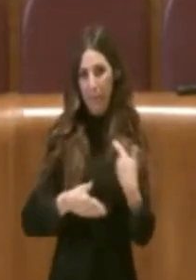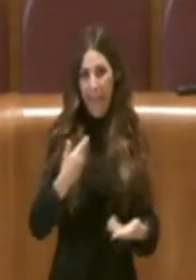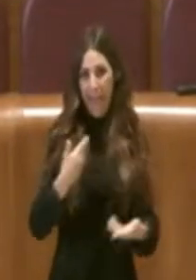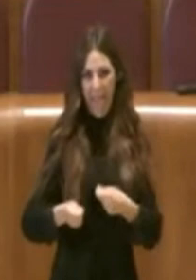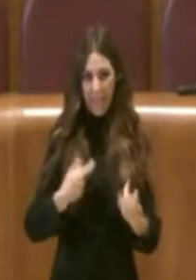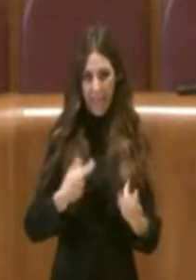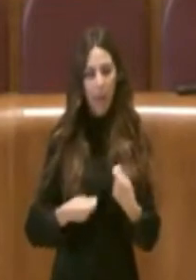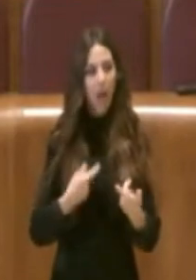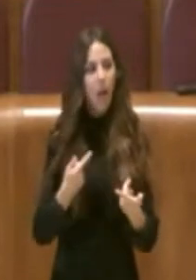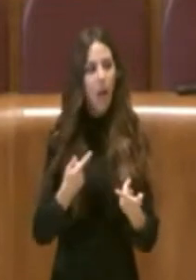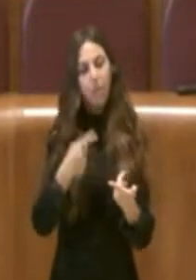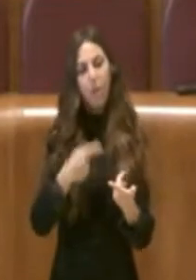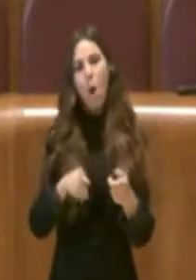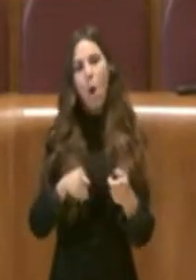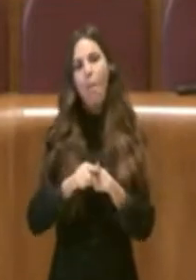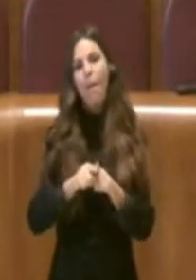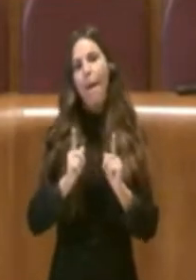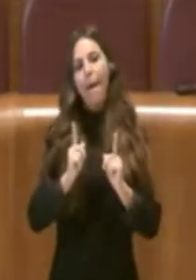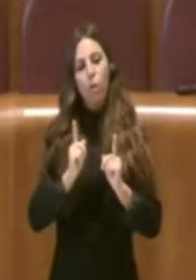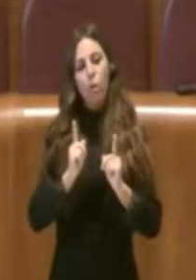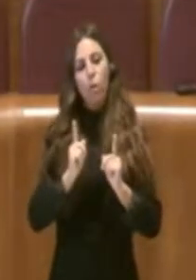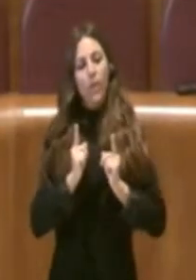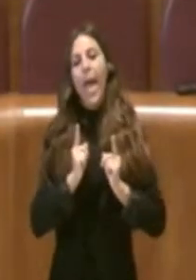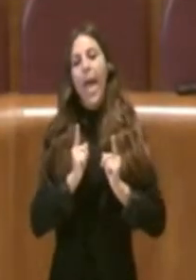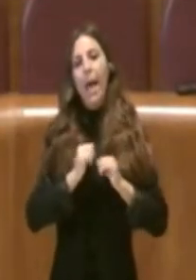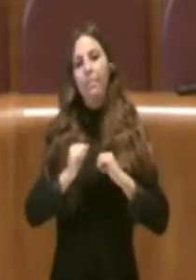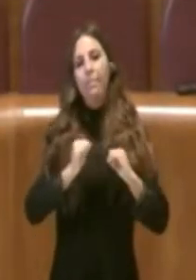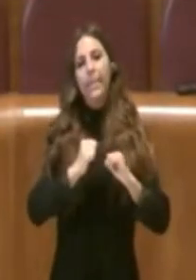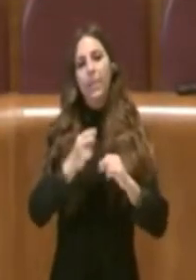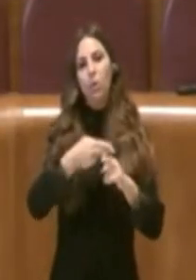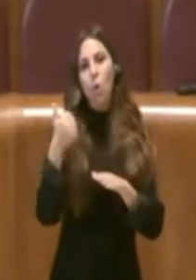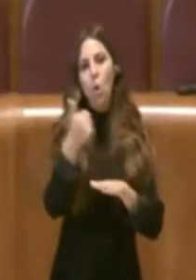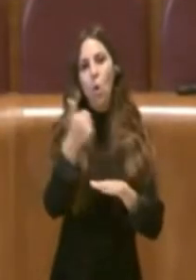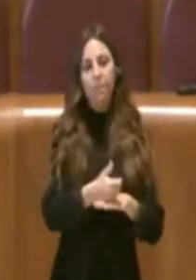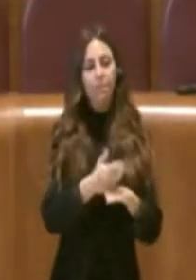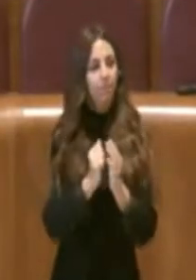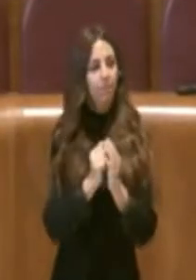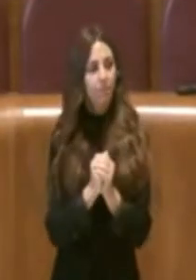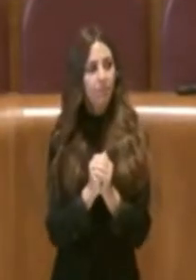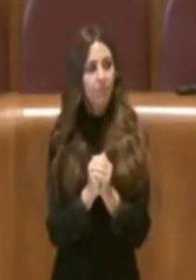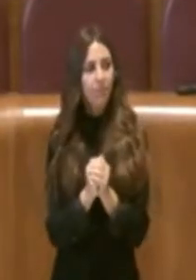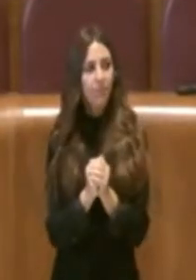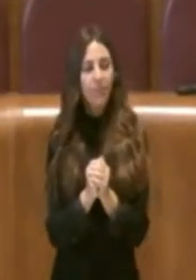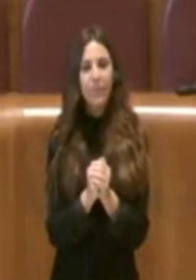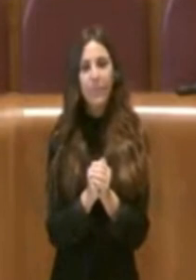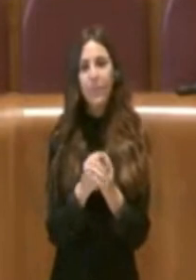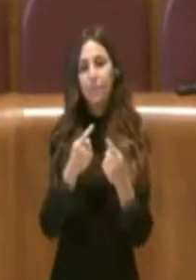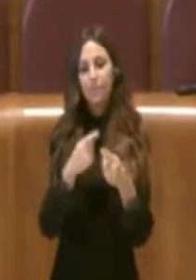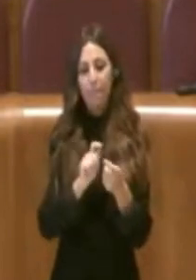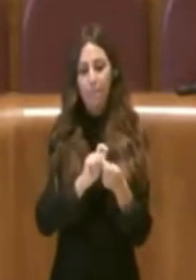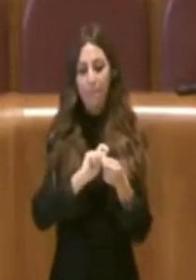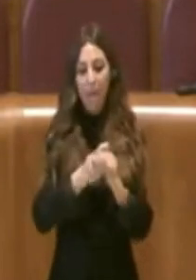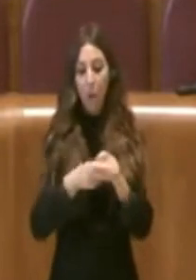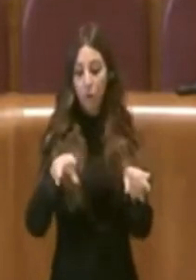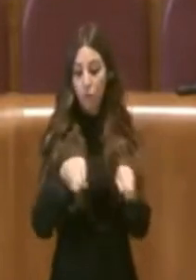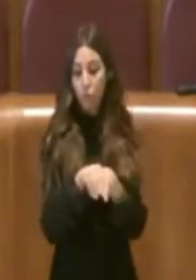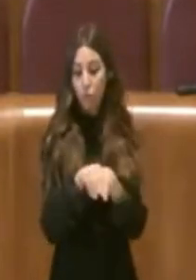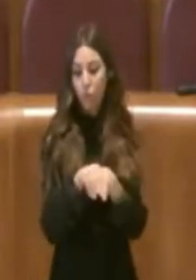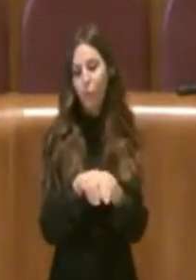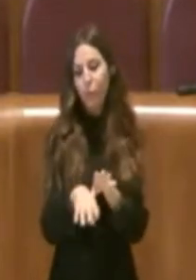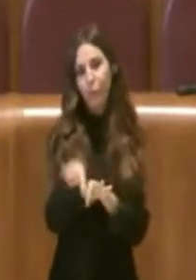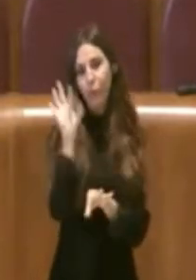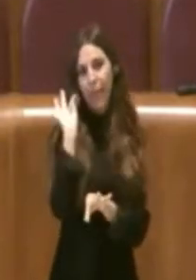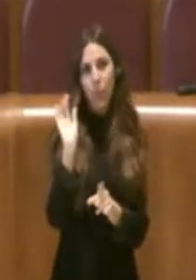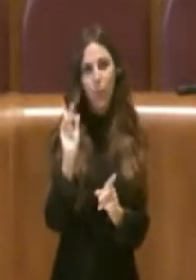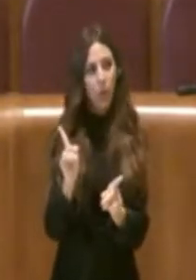'amministrazione capitolina. Per cui con una memoria di giunto si è dato indirizzo